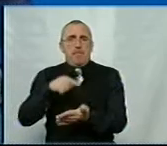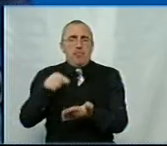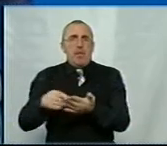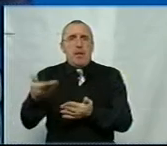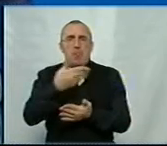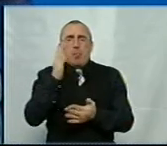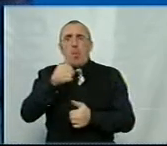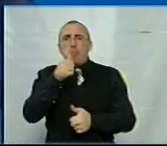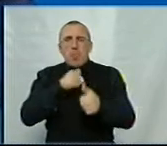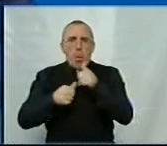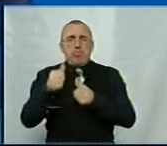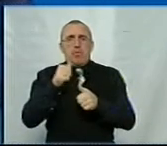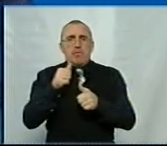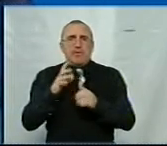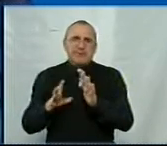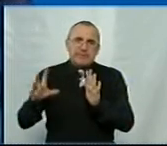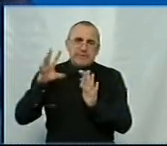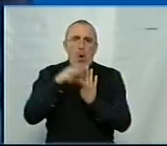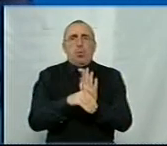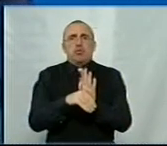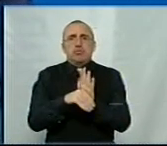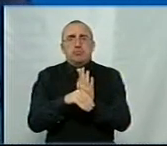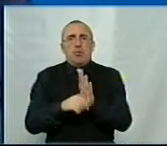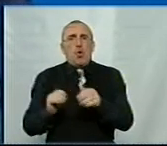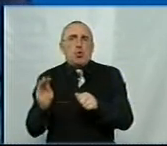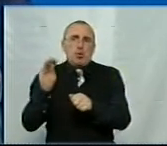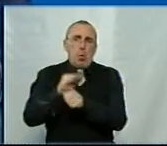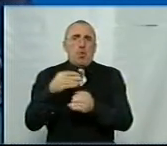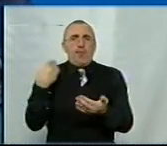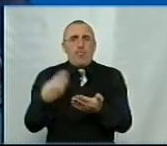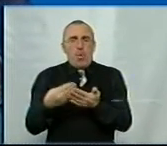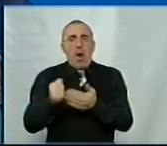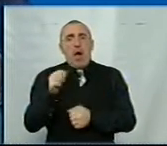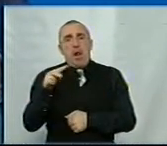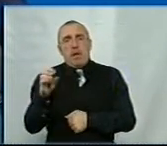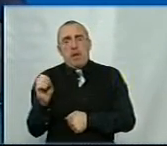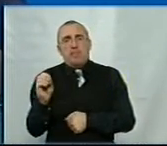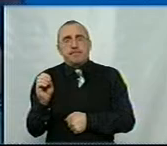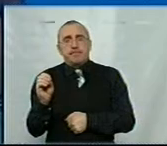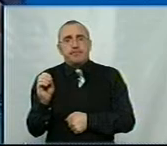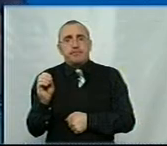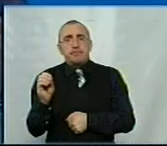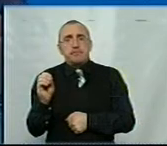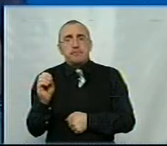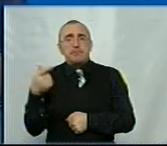будемо пробувати залучити додаткові кошти, але гарантій на це